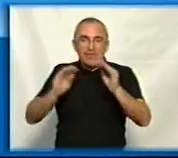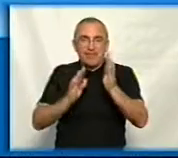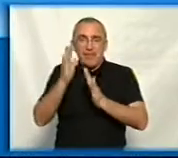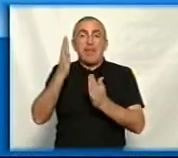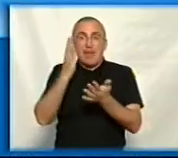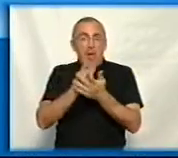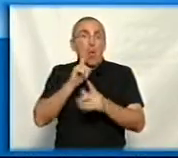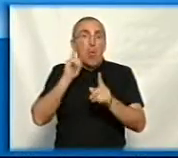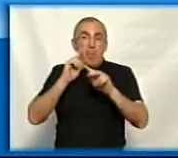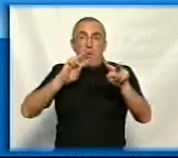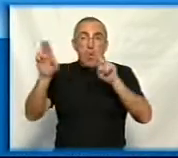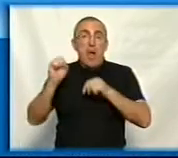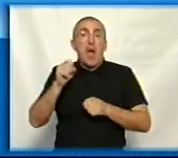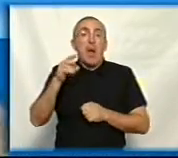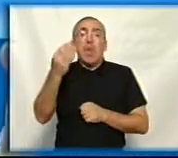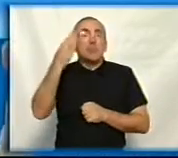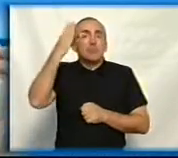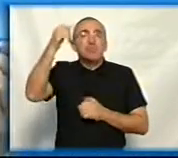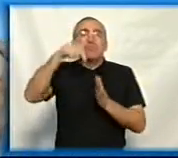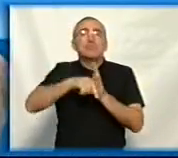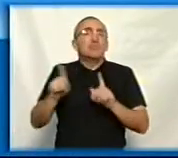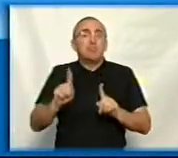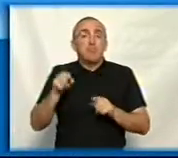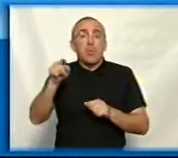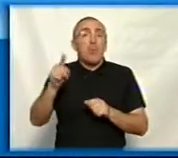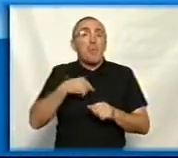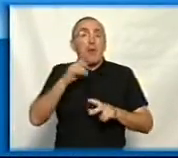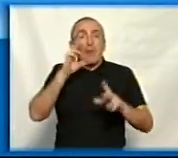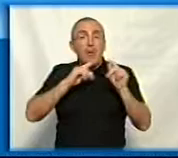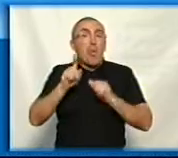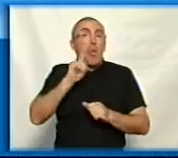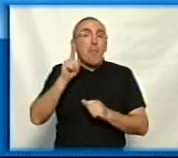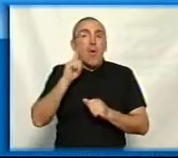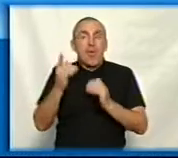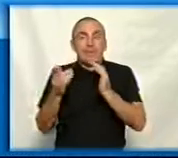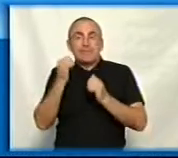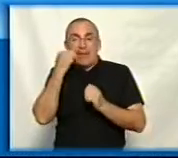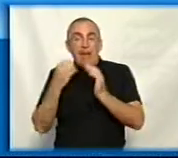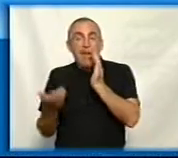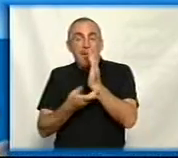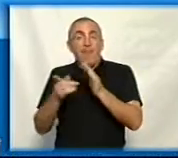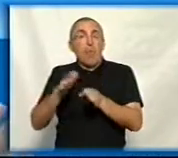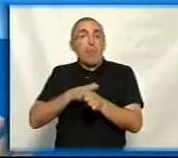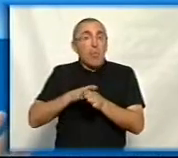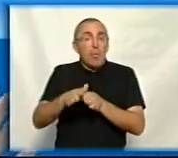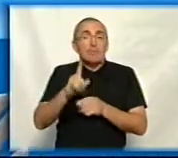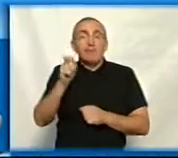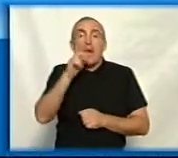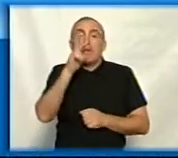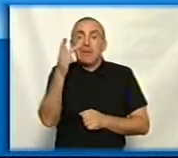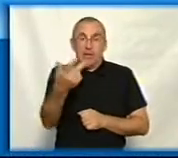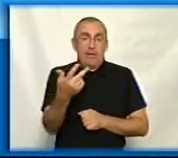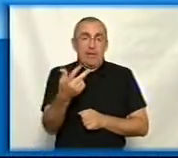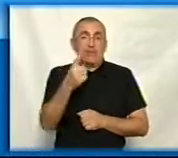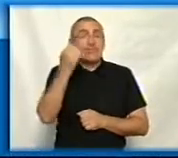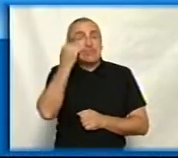існує така омолоджувальна обрізка. Але в чому її суть? В тому, що ми намагаємося омолодити старе дерево. І вона проводиться за три роки. Старе